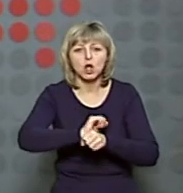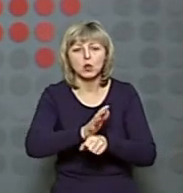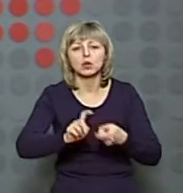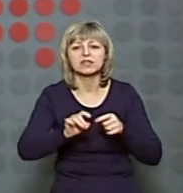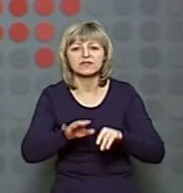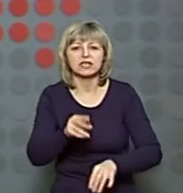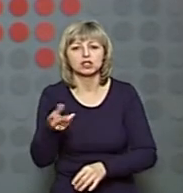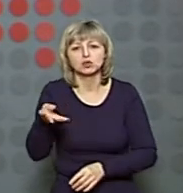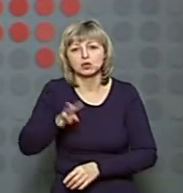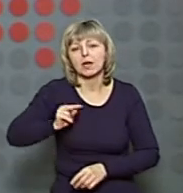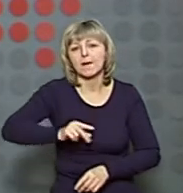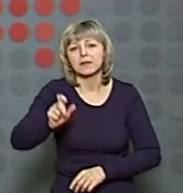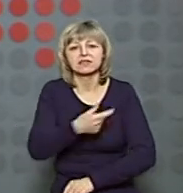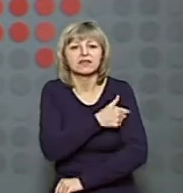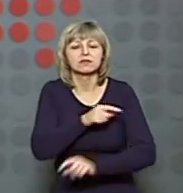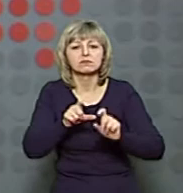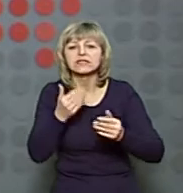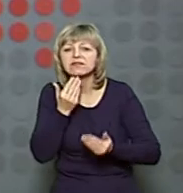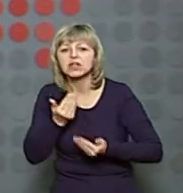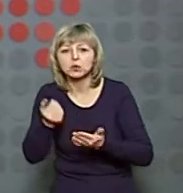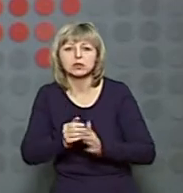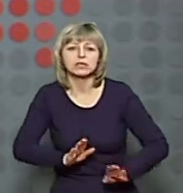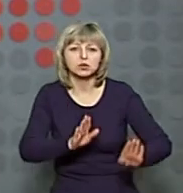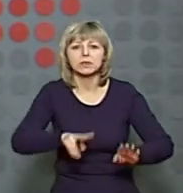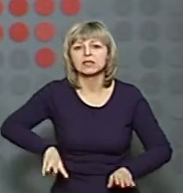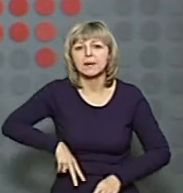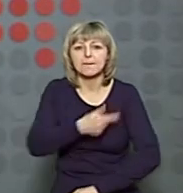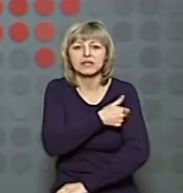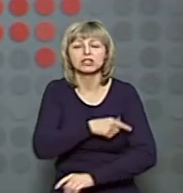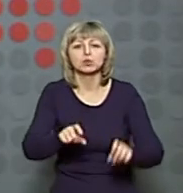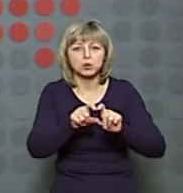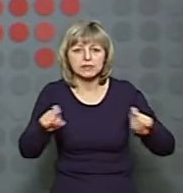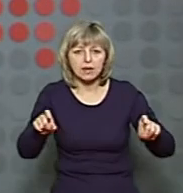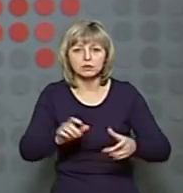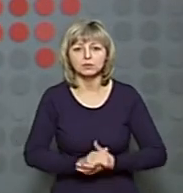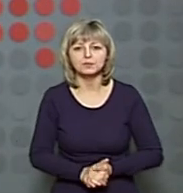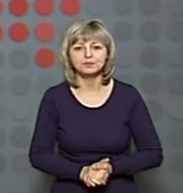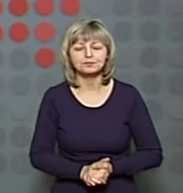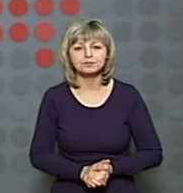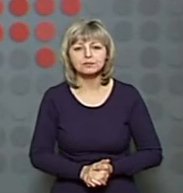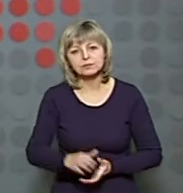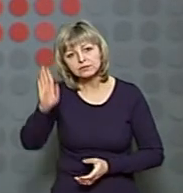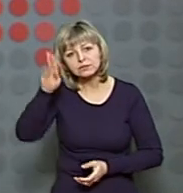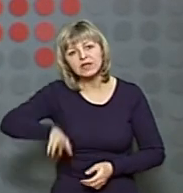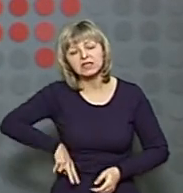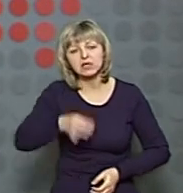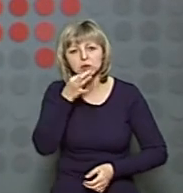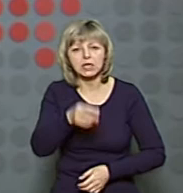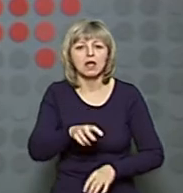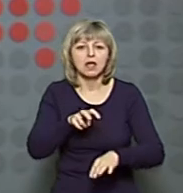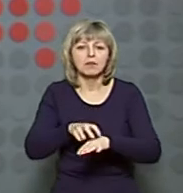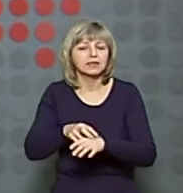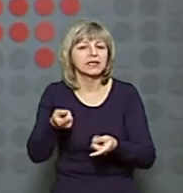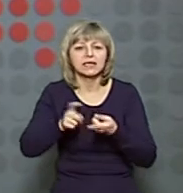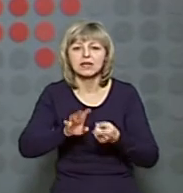працівників міської клінічної лікарні, ми звернулися до заступника директора медзакладу Андрія Смольянінова. З його слів, медики не пов'язують